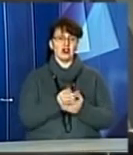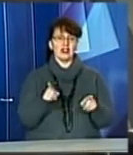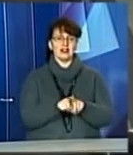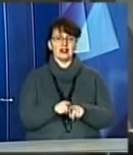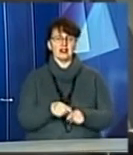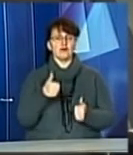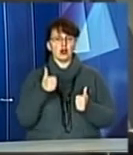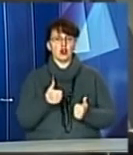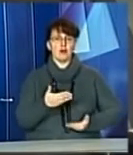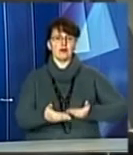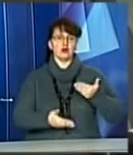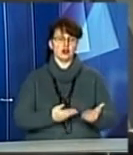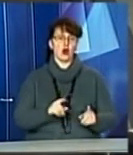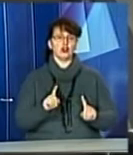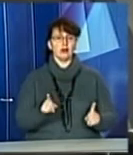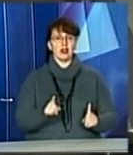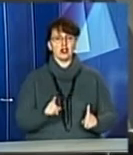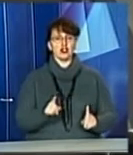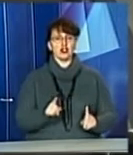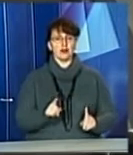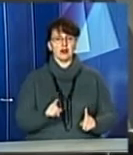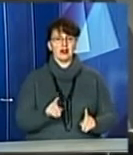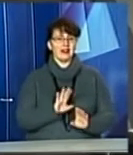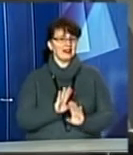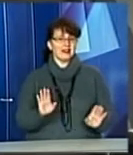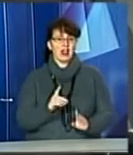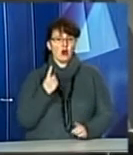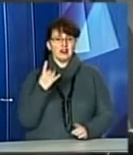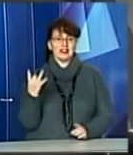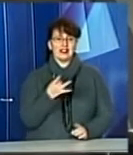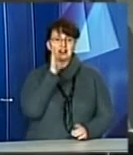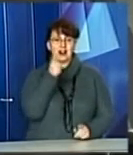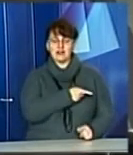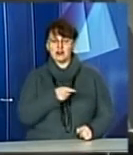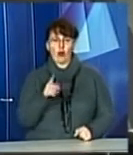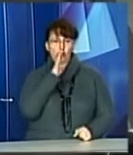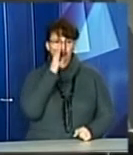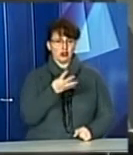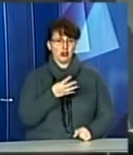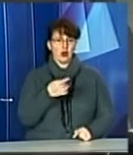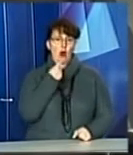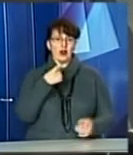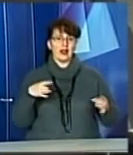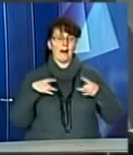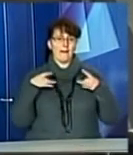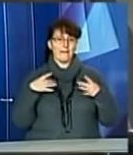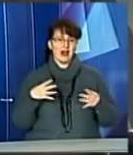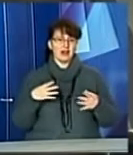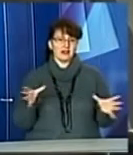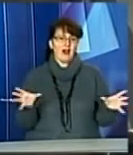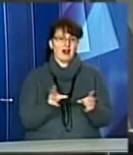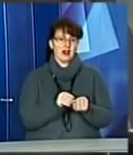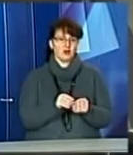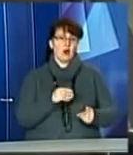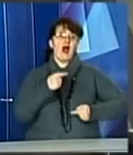добрим кроком, щоб не раз тільки на 4 роки була ця Пасха разом. Але, може, мабуть, в